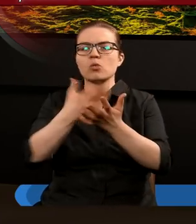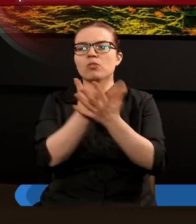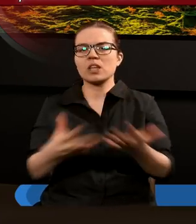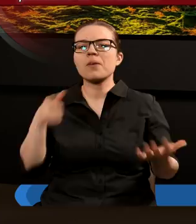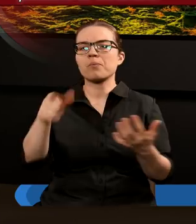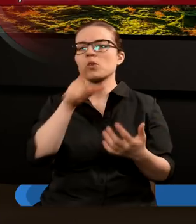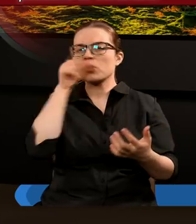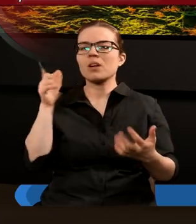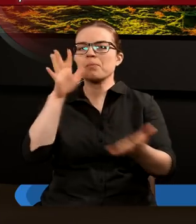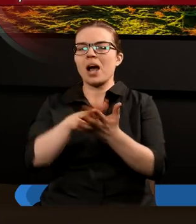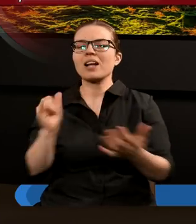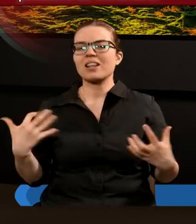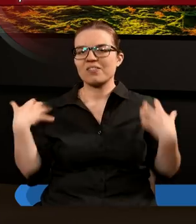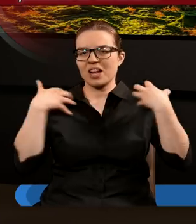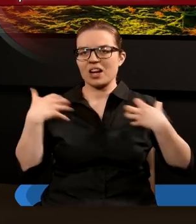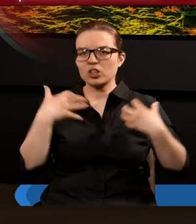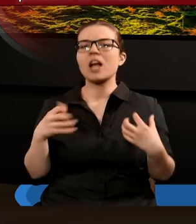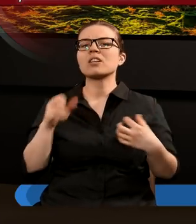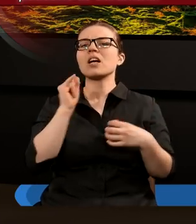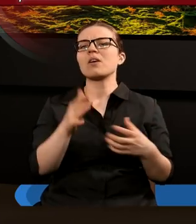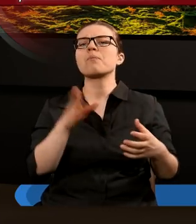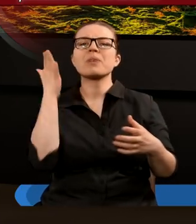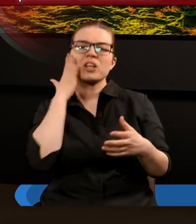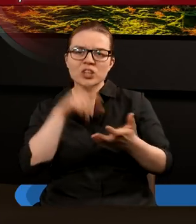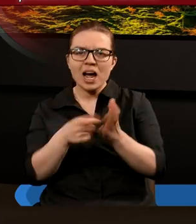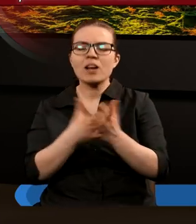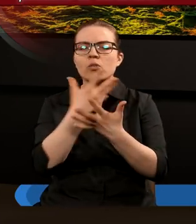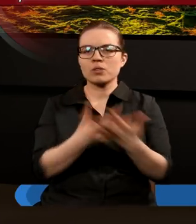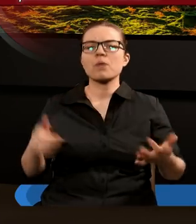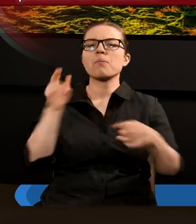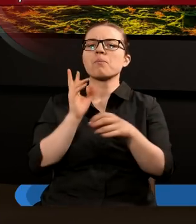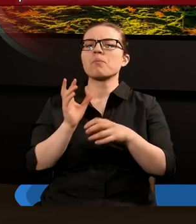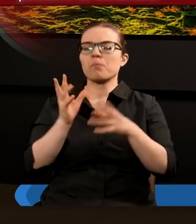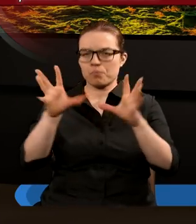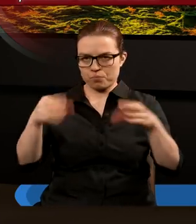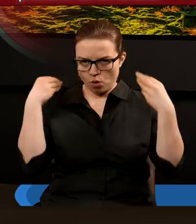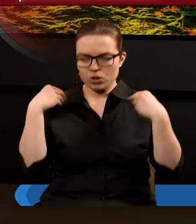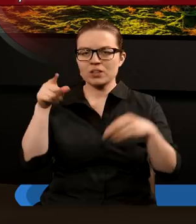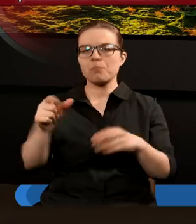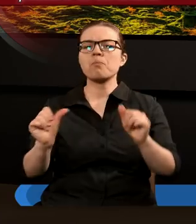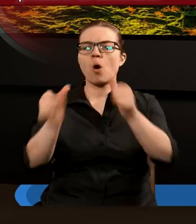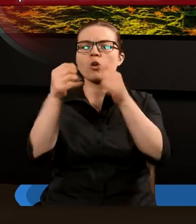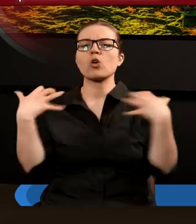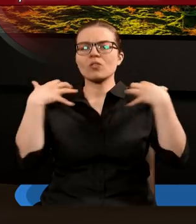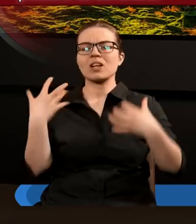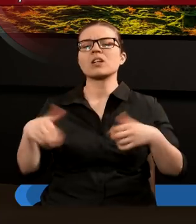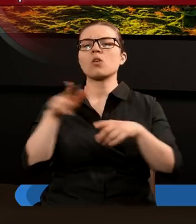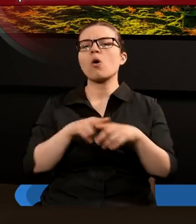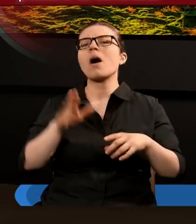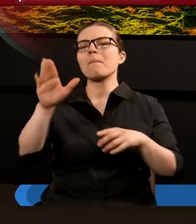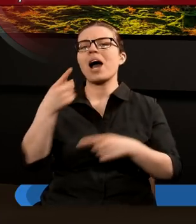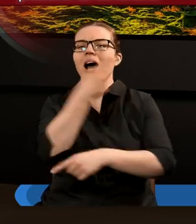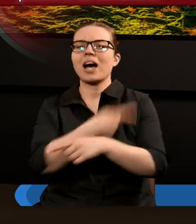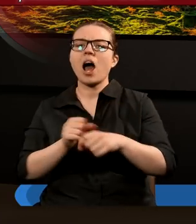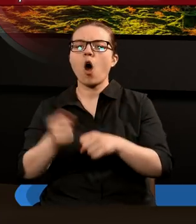dano mu czynić na oczach zwierzęcia, namawiając mieszkańców ziemi, by postawili poć posąg zwierzęciu, które ma ranę od miecza, a